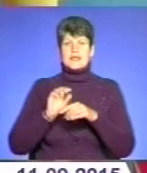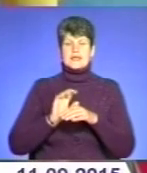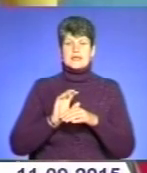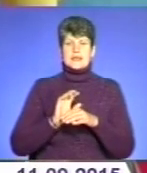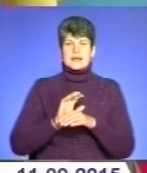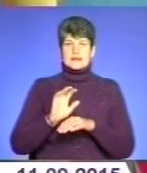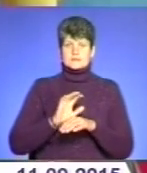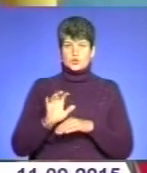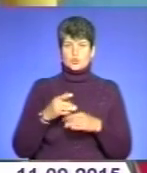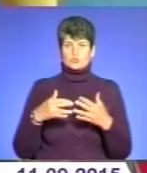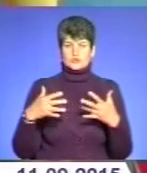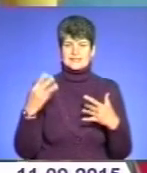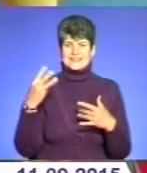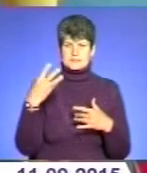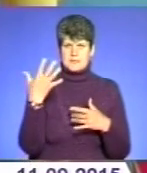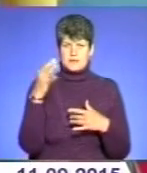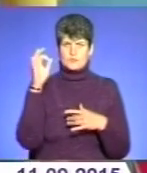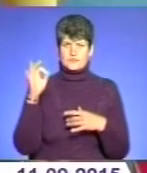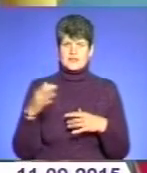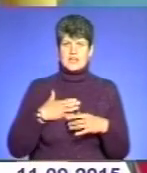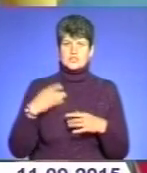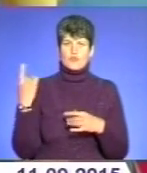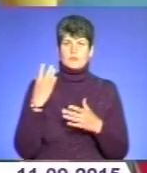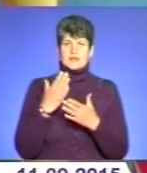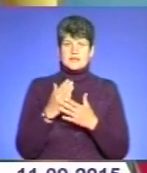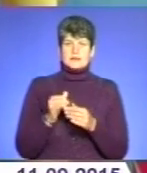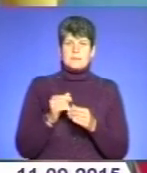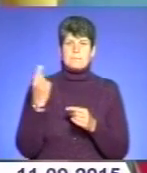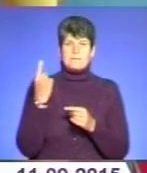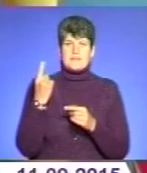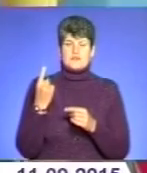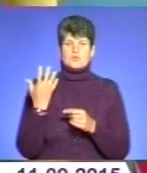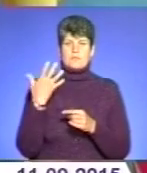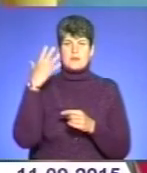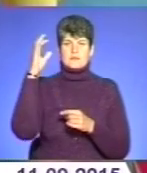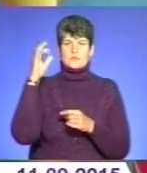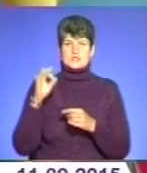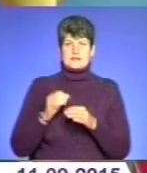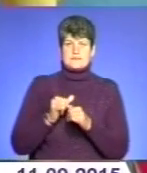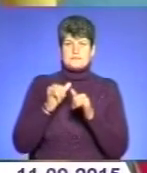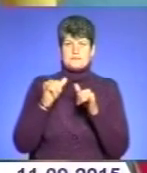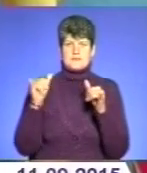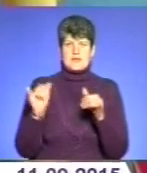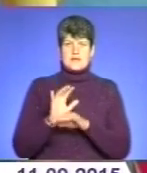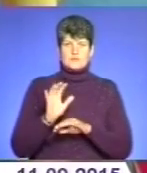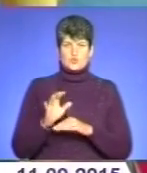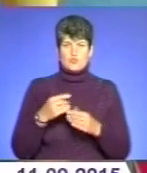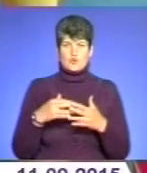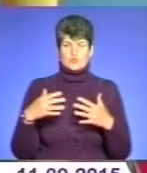35%, наша область є першою по зростанню. 5% зростання експорту продукції.